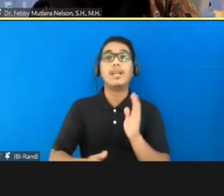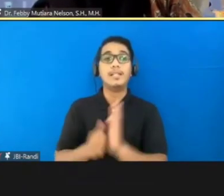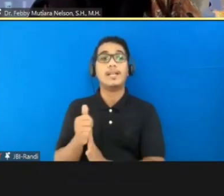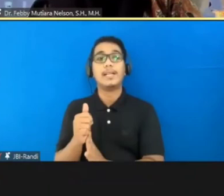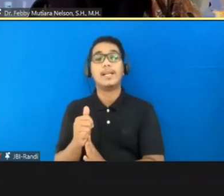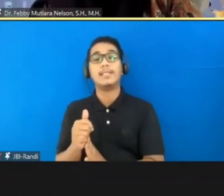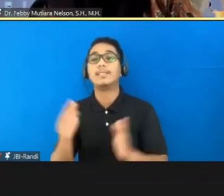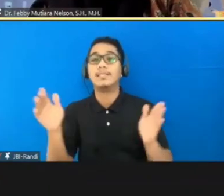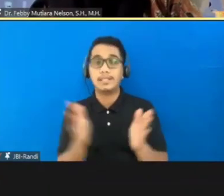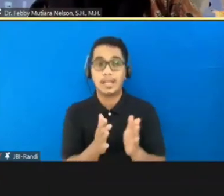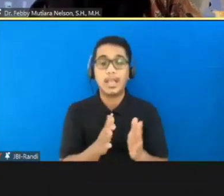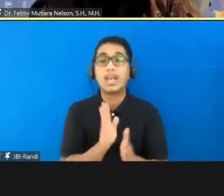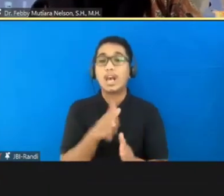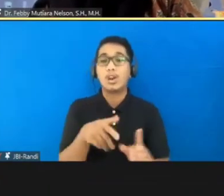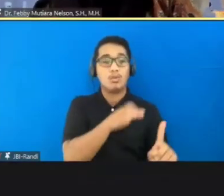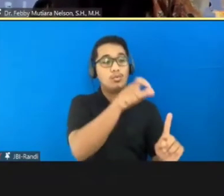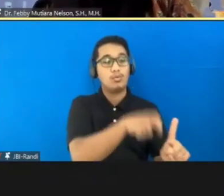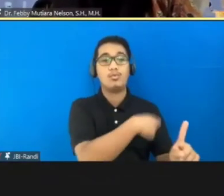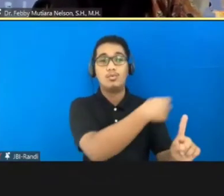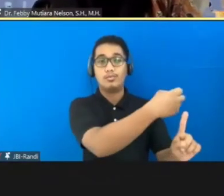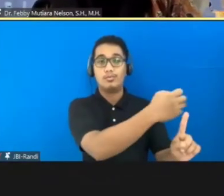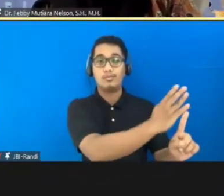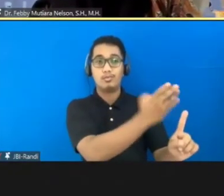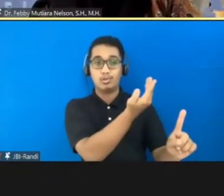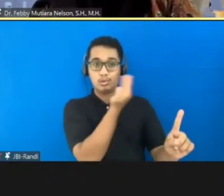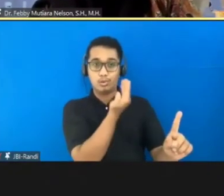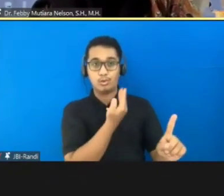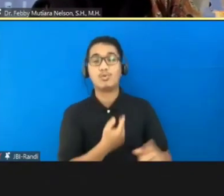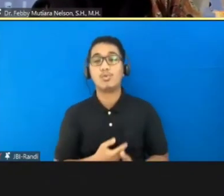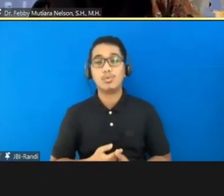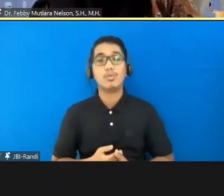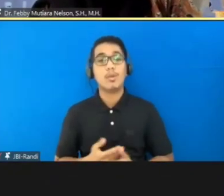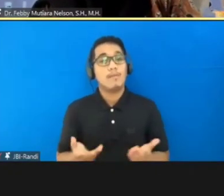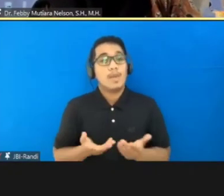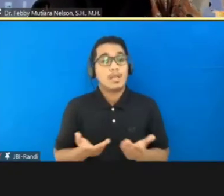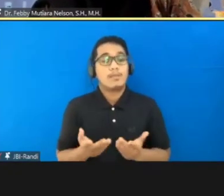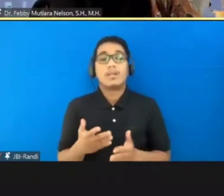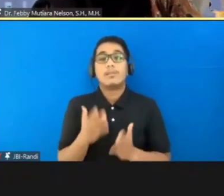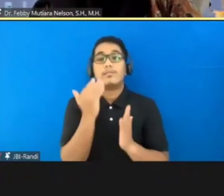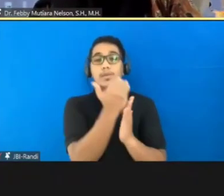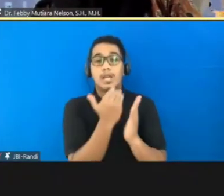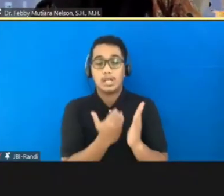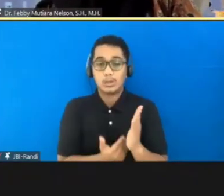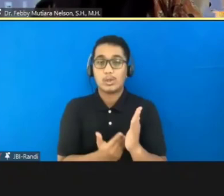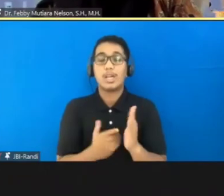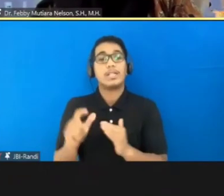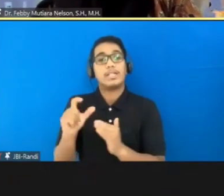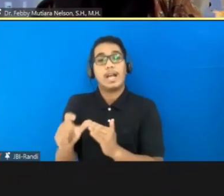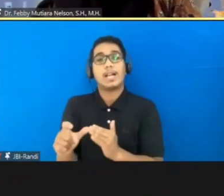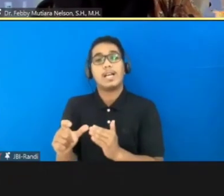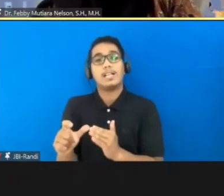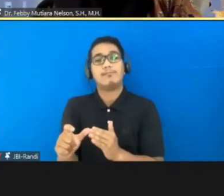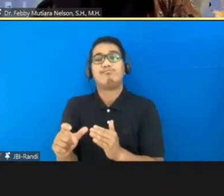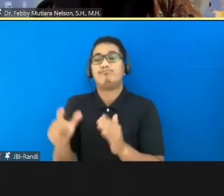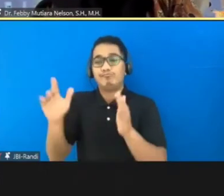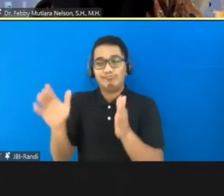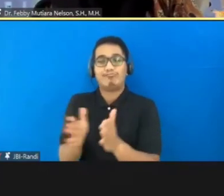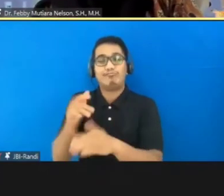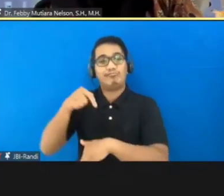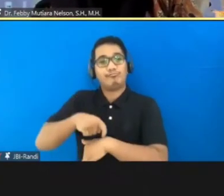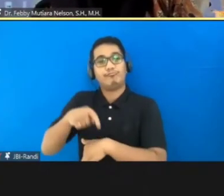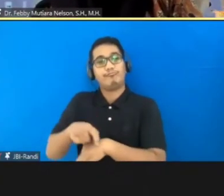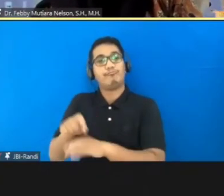gitu ya. Tapi kita lihat lagi di dalam RQHB ini bagaimana dia mengatur tentang jalur singkat itu gitu ya. Pemeriksaan acara singkat itu.